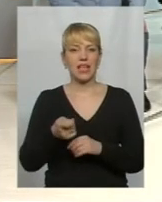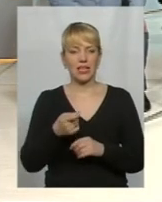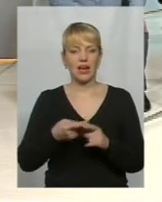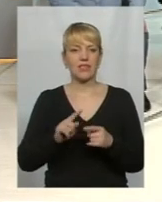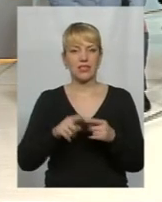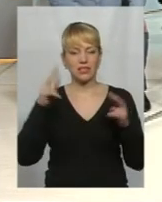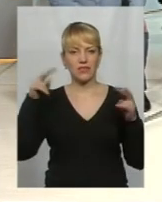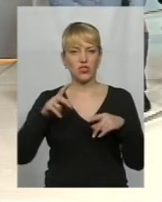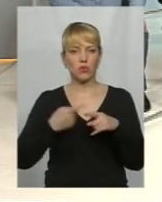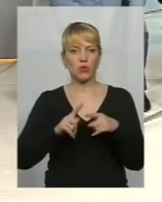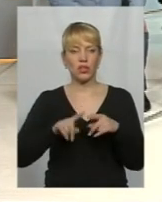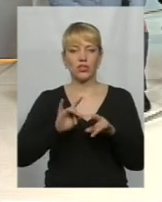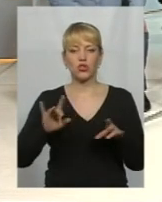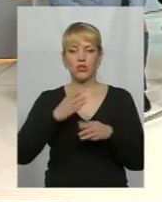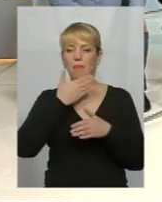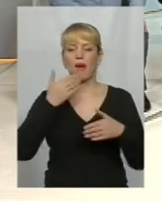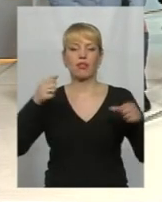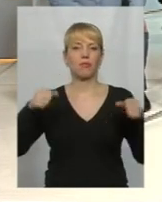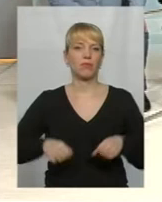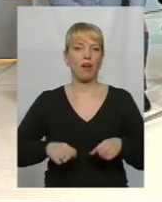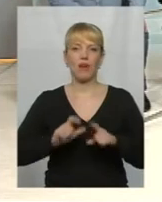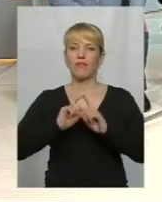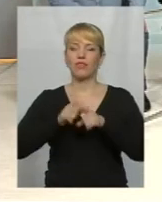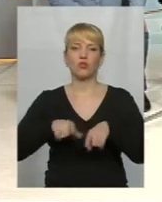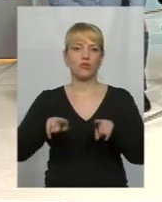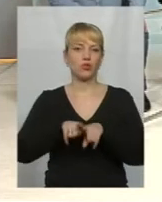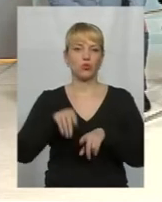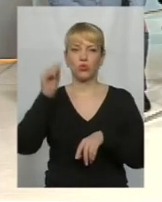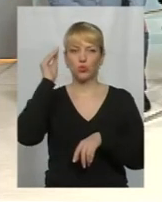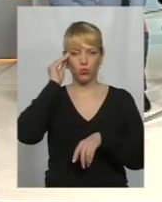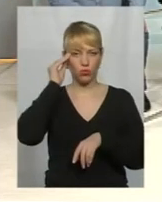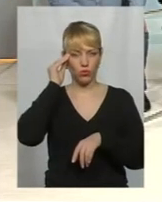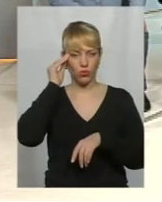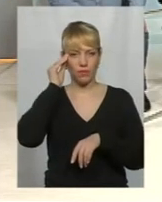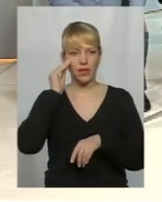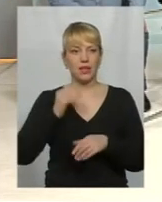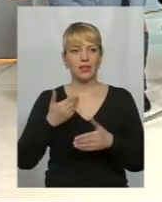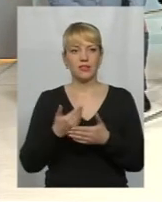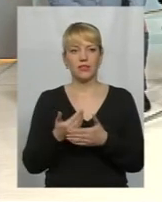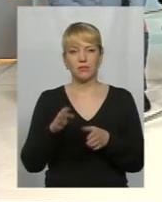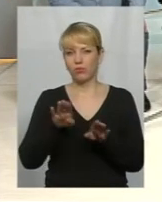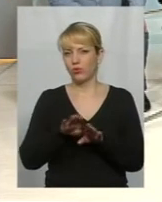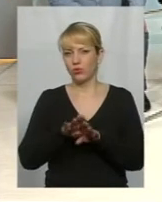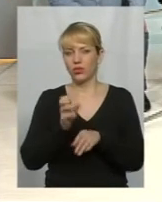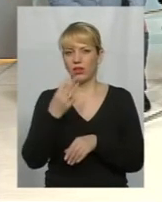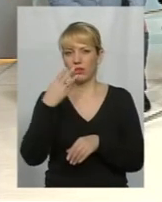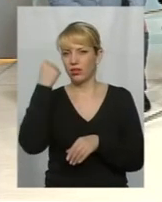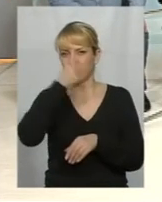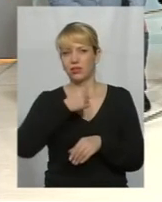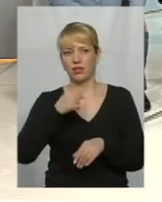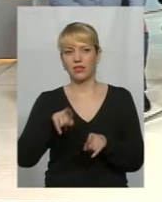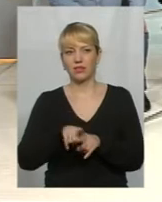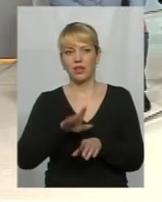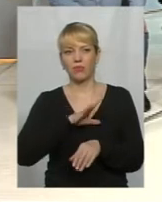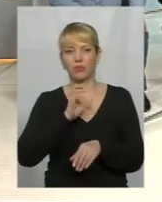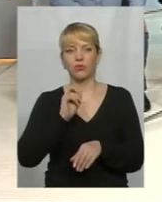свідчать, ну, начебто, не мали права вони висловлювати таку думку навіть. Схоже, таке було вже в 13-му році, коли